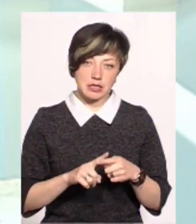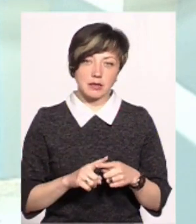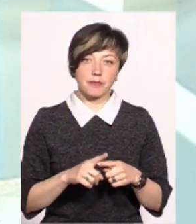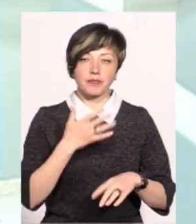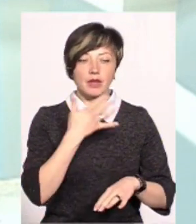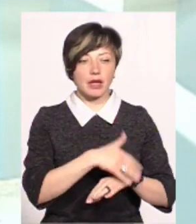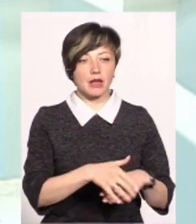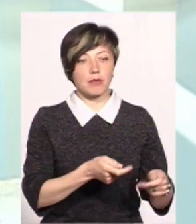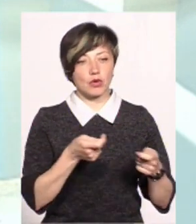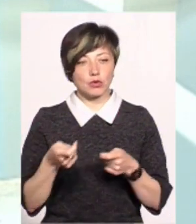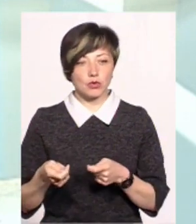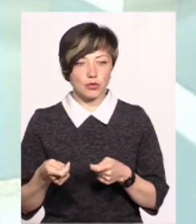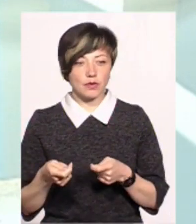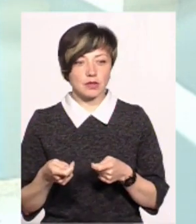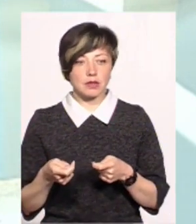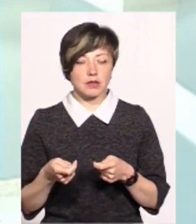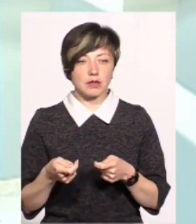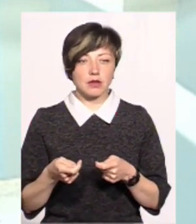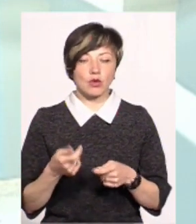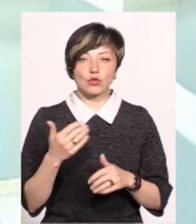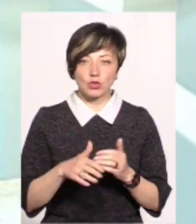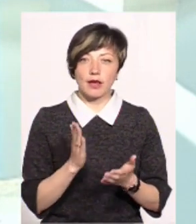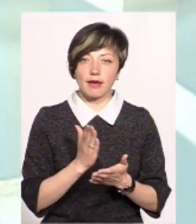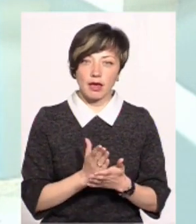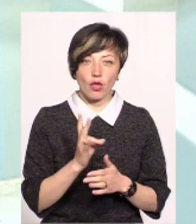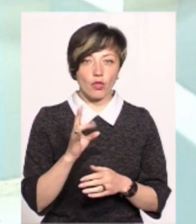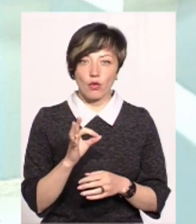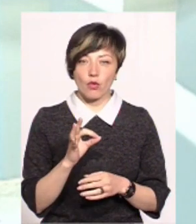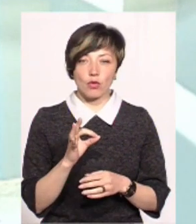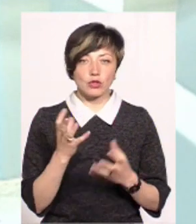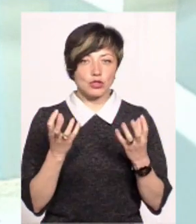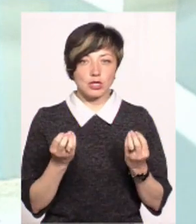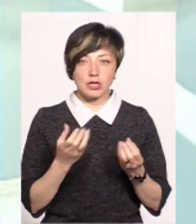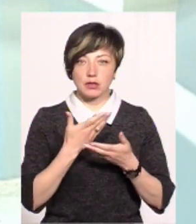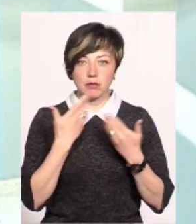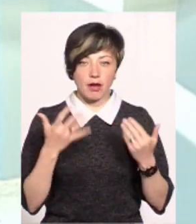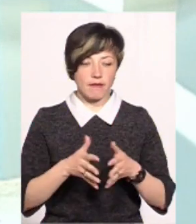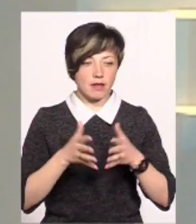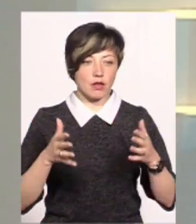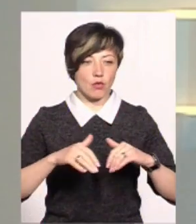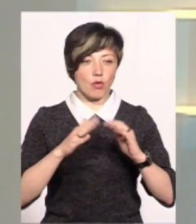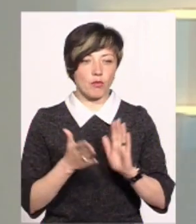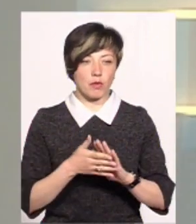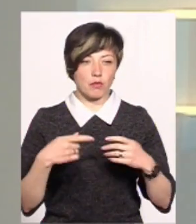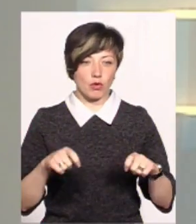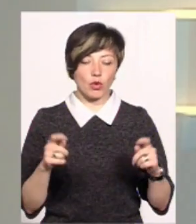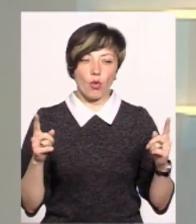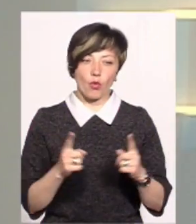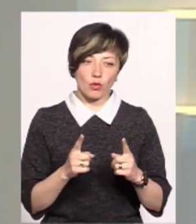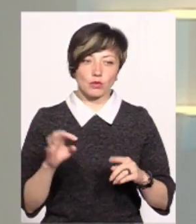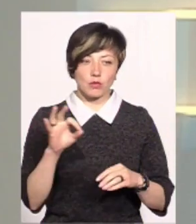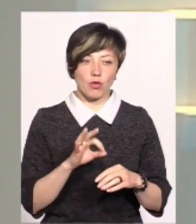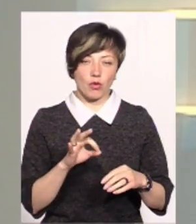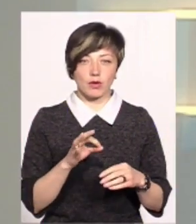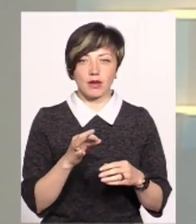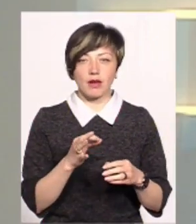імпортована, бо нашої молодої вона вже є, до речі, але ще не має в великому об'ємі. Ну, якщо взяти так коротко, про